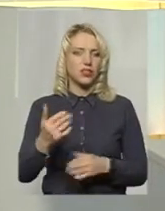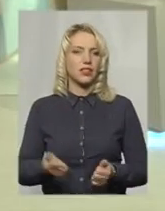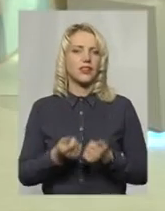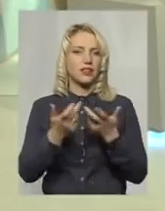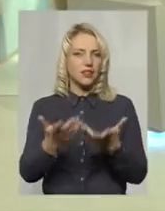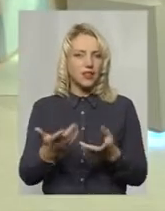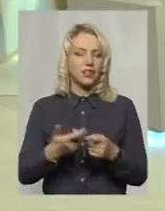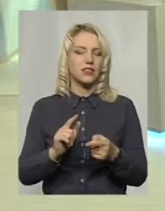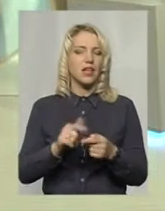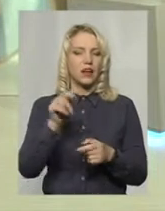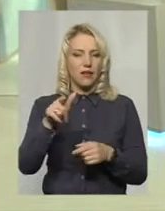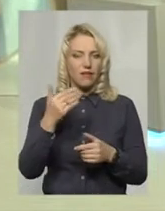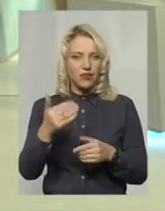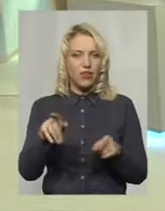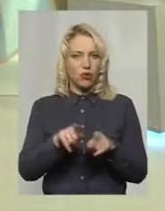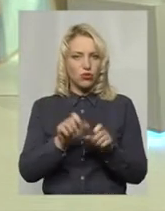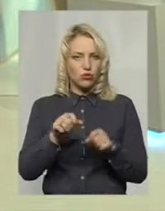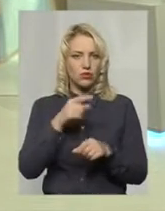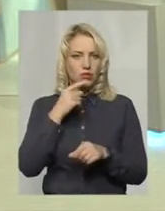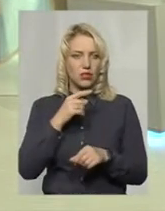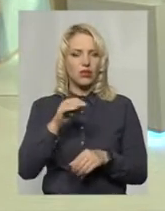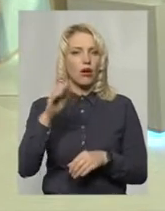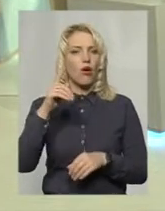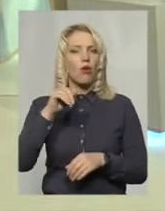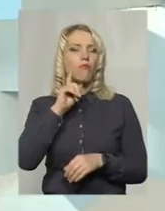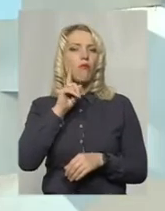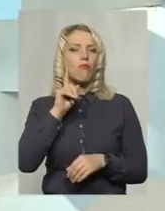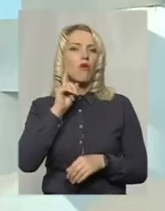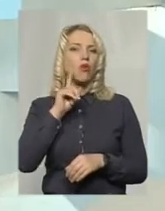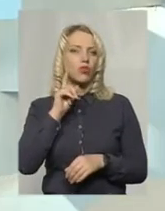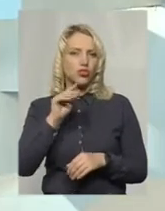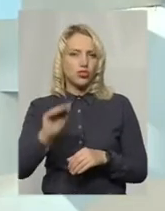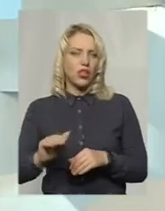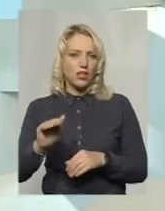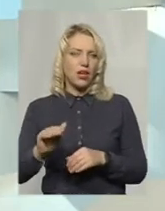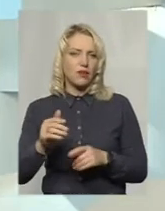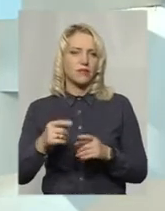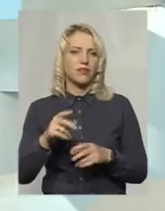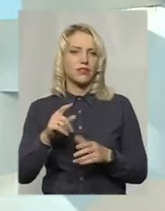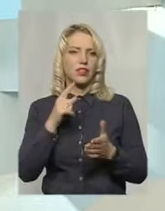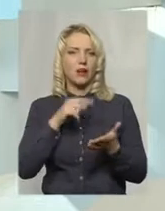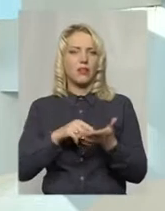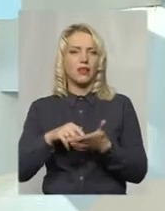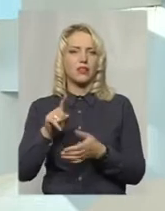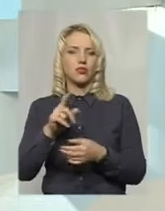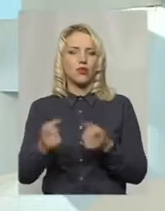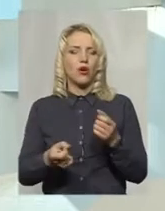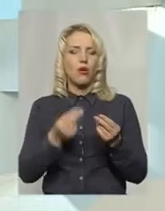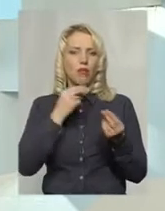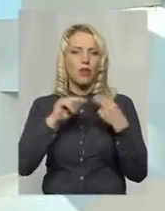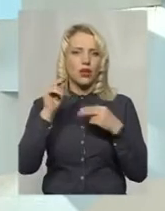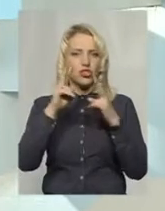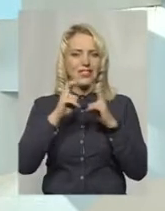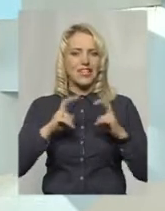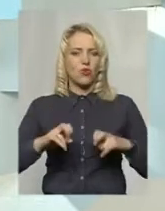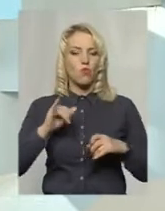Хмельниччині також можете відзначити? Помолодшення трапляється через те, що покращується діагностика, тобто у